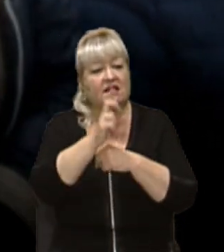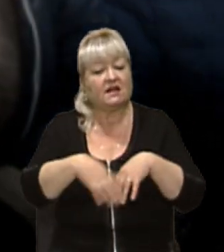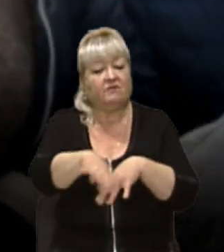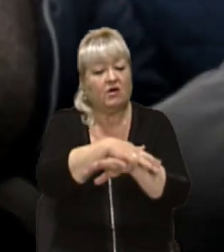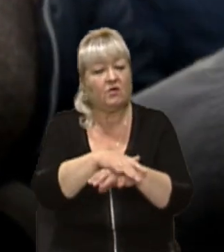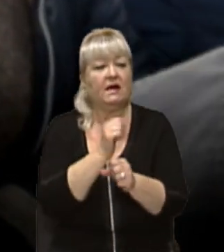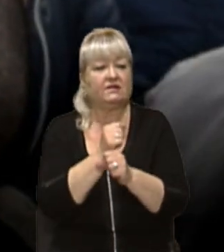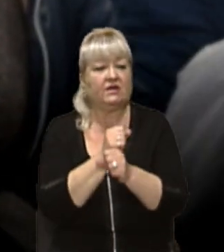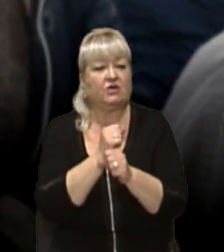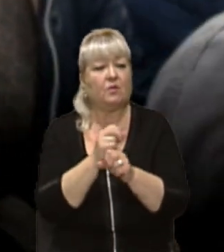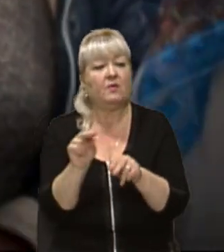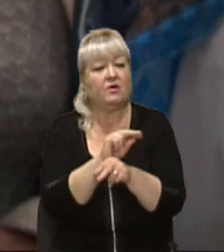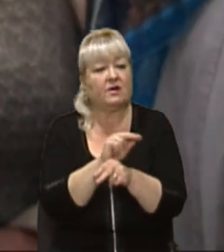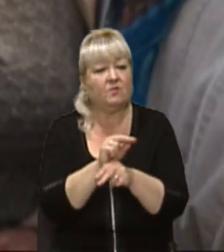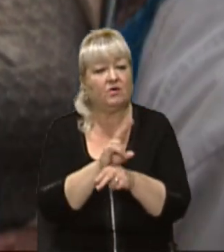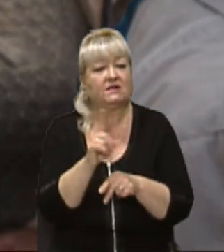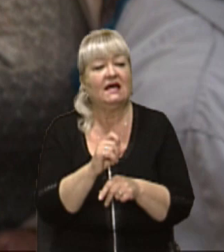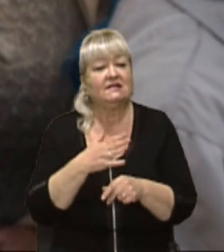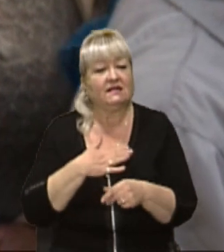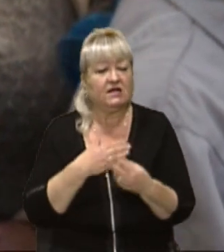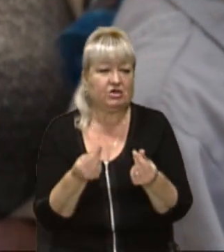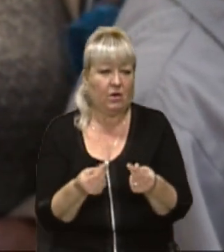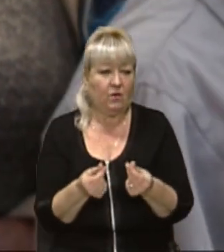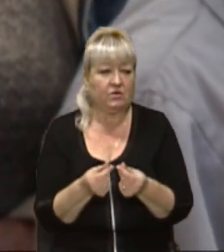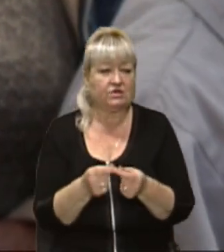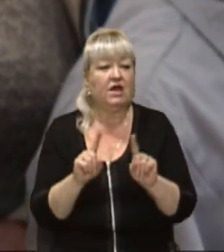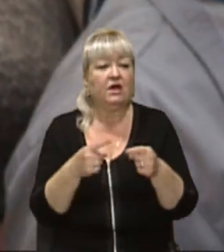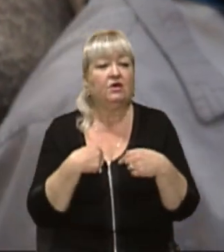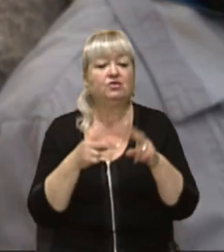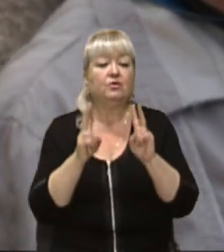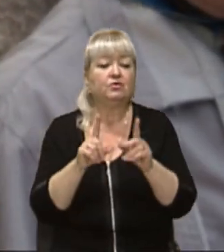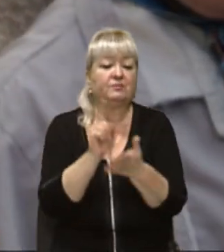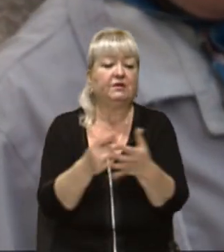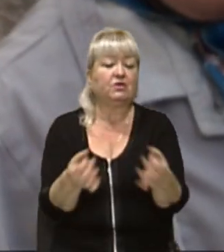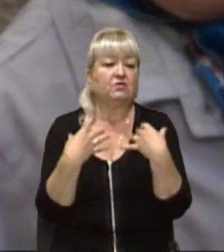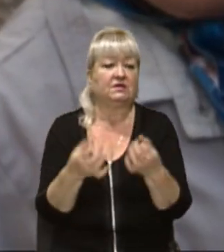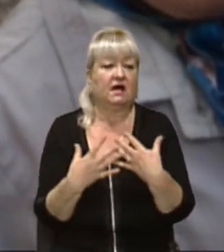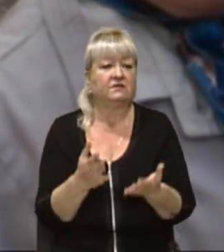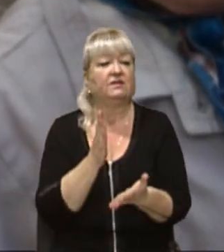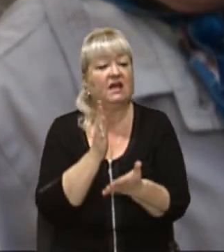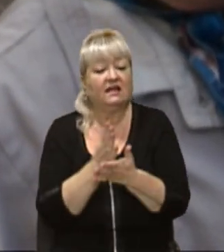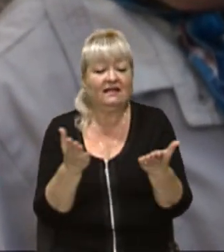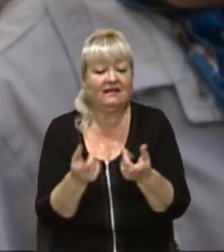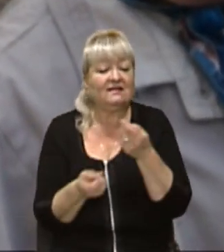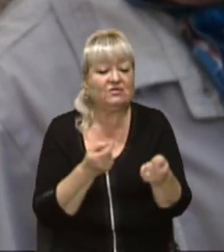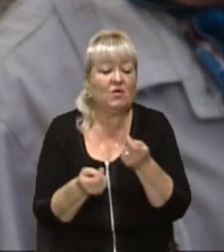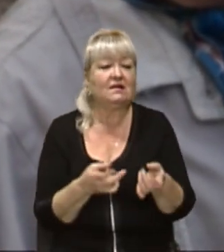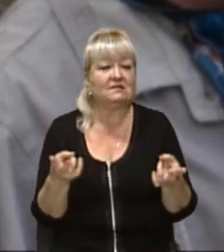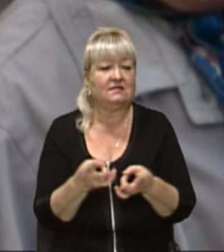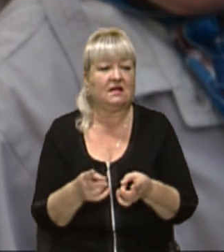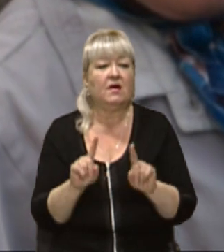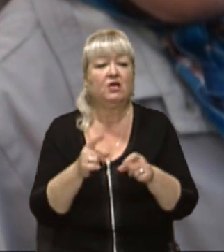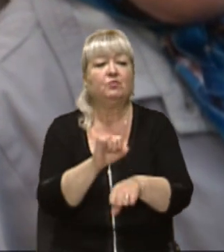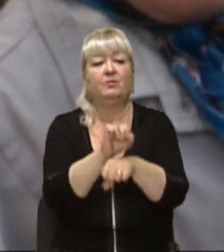його ремонт за наші кошти. І чого має нам хтось розказувати? Звичайно, є якісь нюанси, треба. Але чого